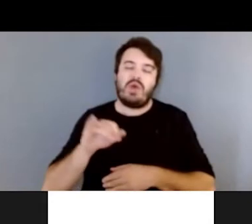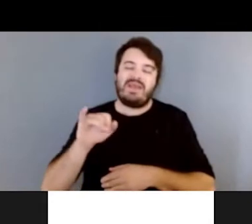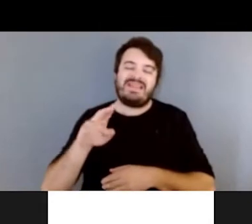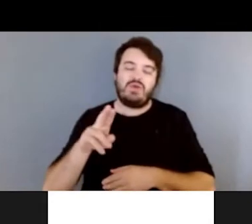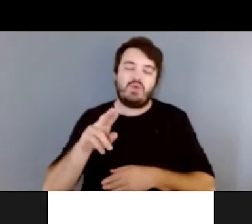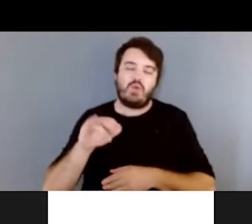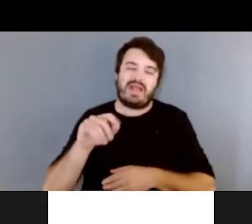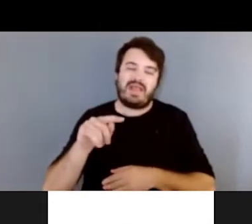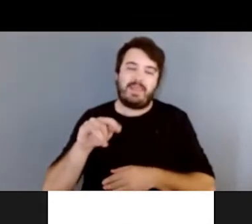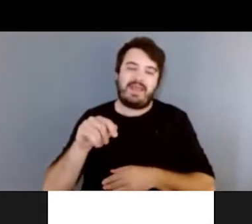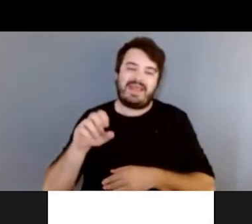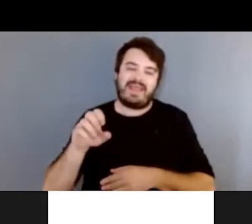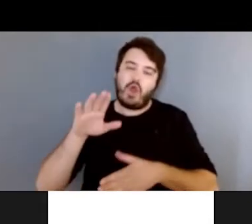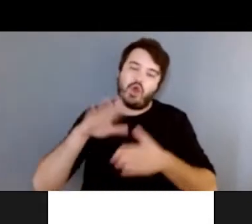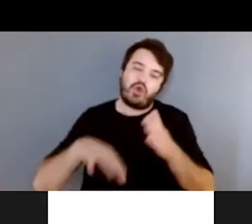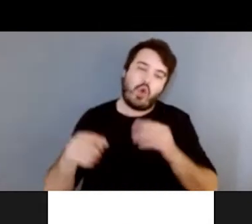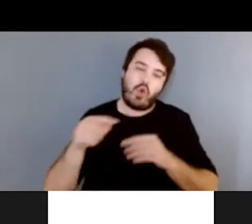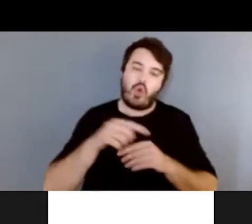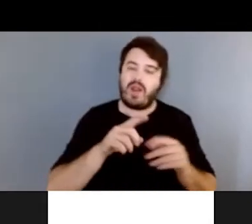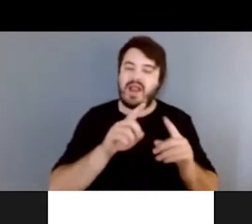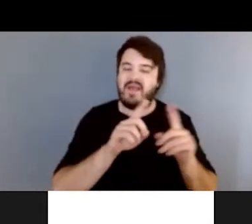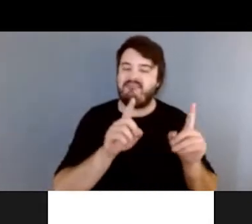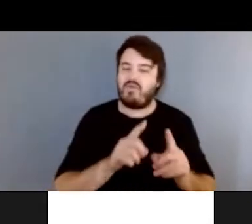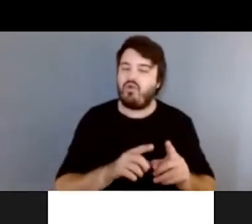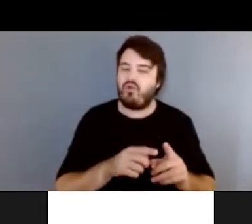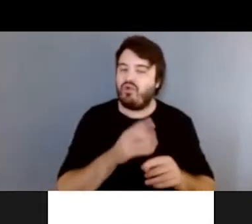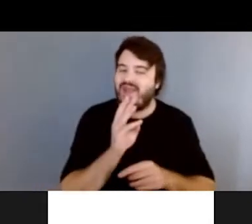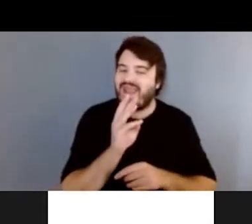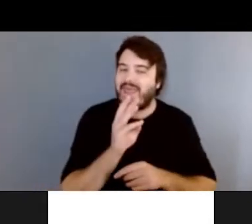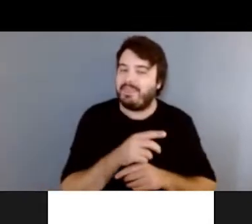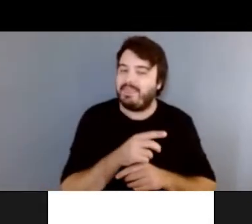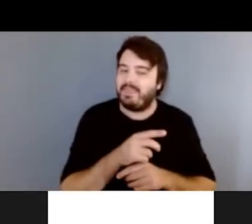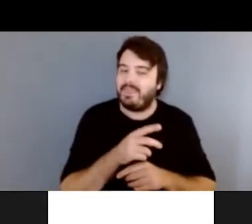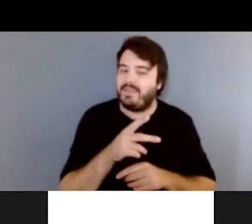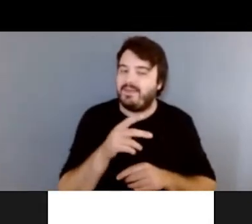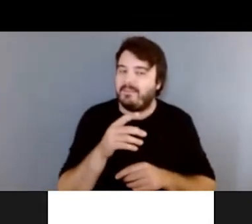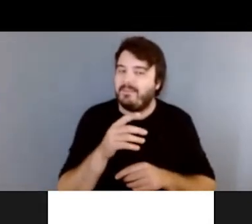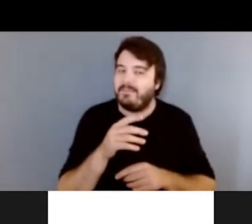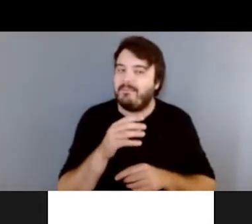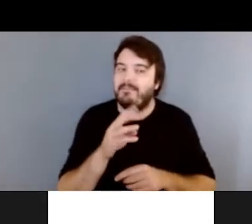ou même la graine de persil qui est diurétique.